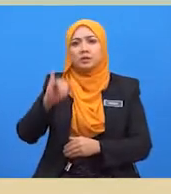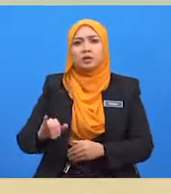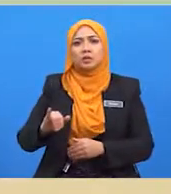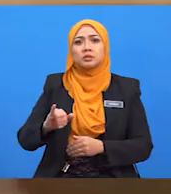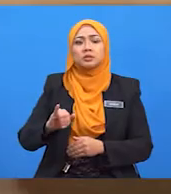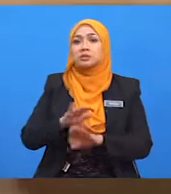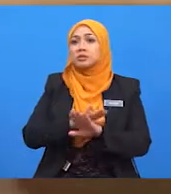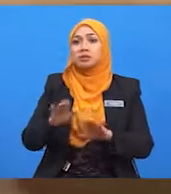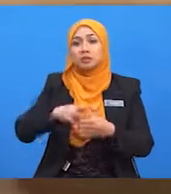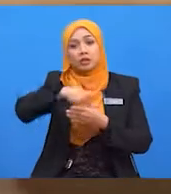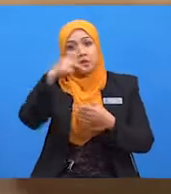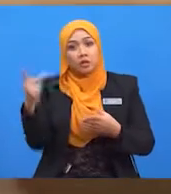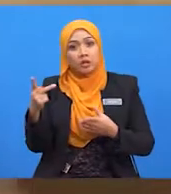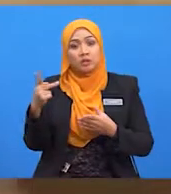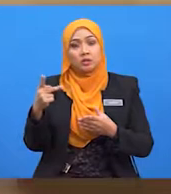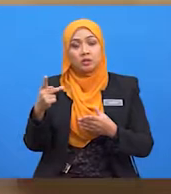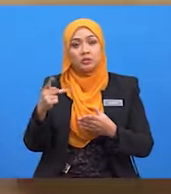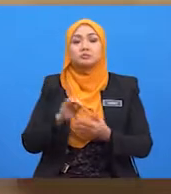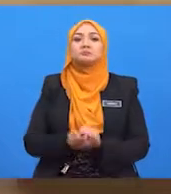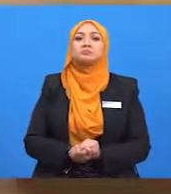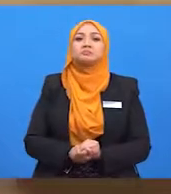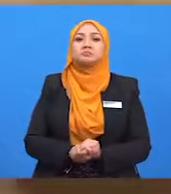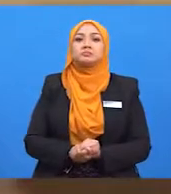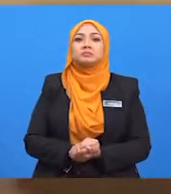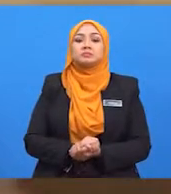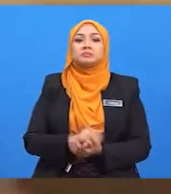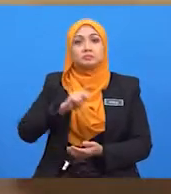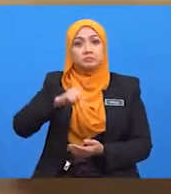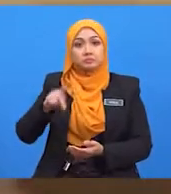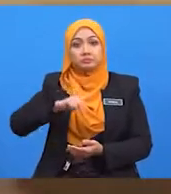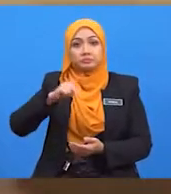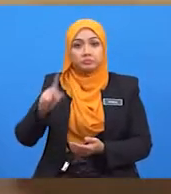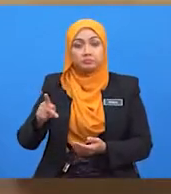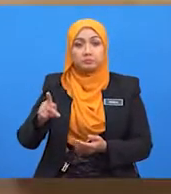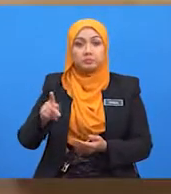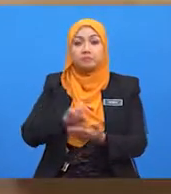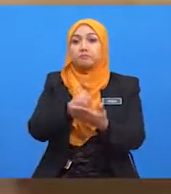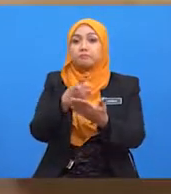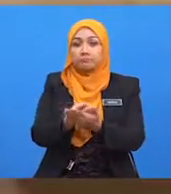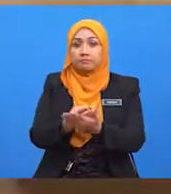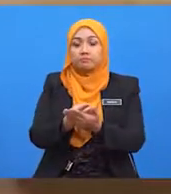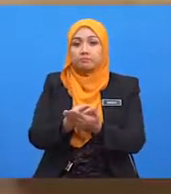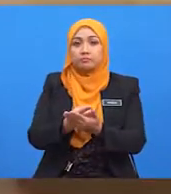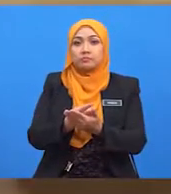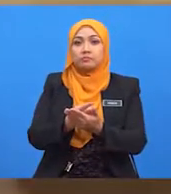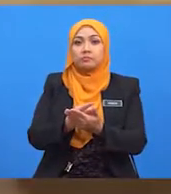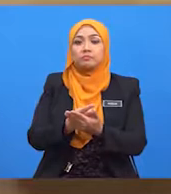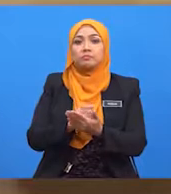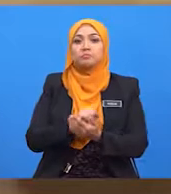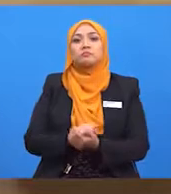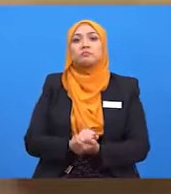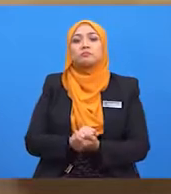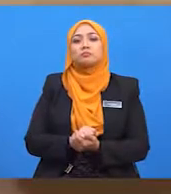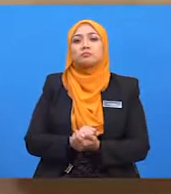oleh pelajar-pelajar sekalian? Sebenarnya perdagangan antarabangsa menjadi satu platform untuk